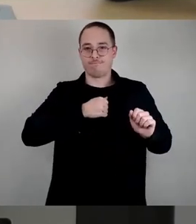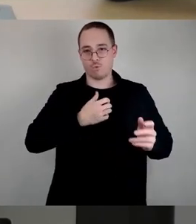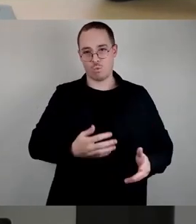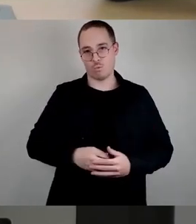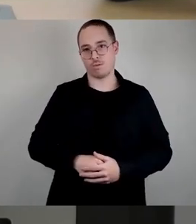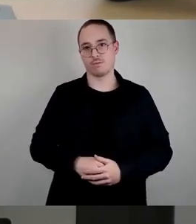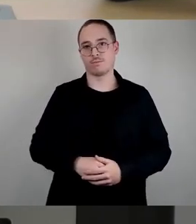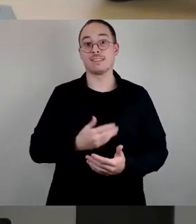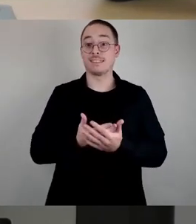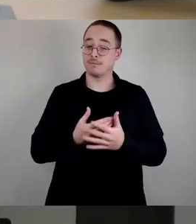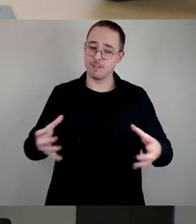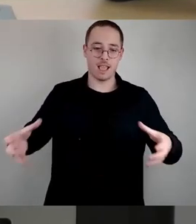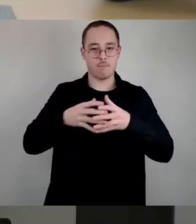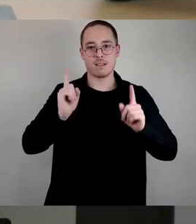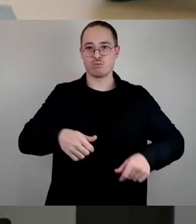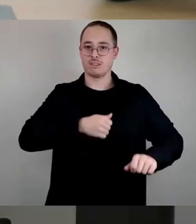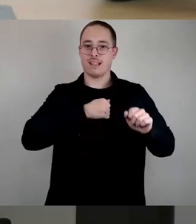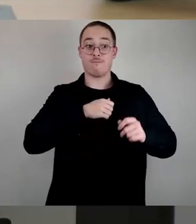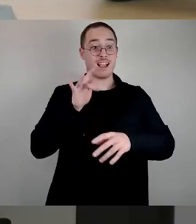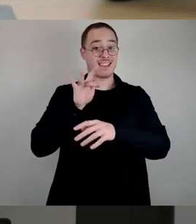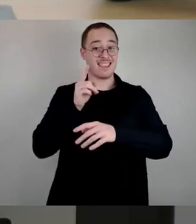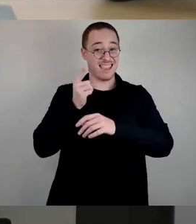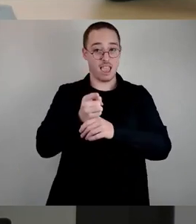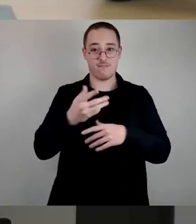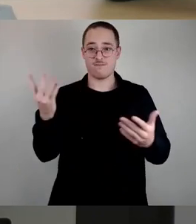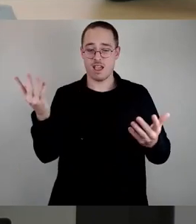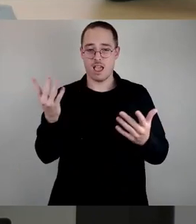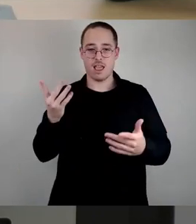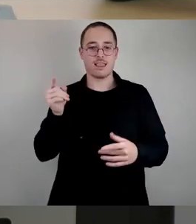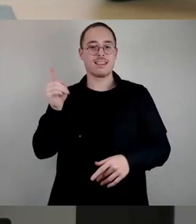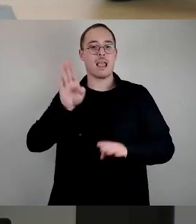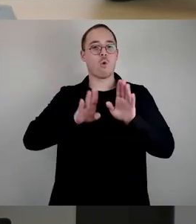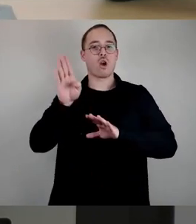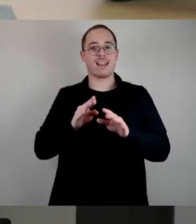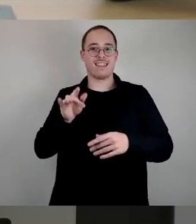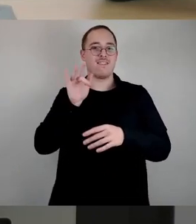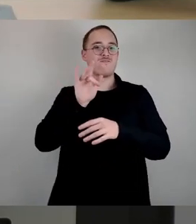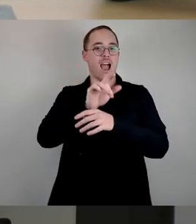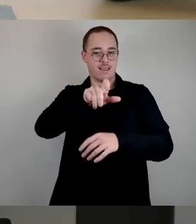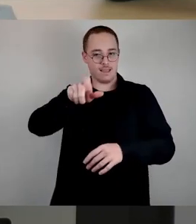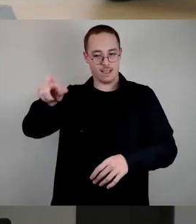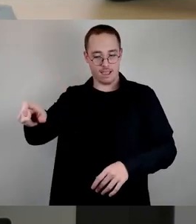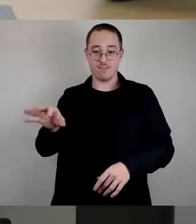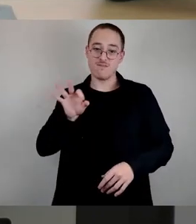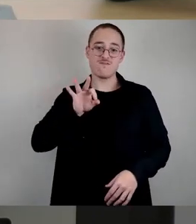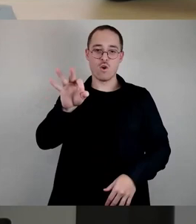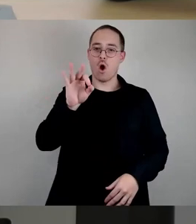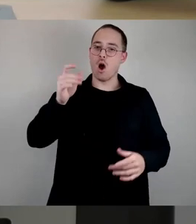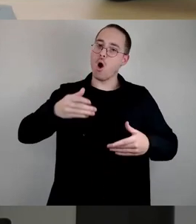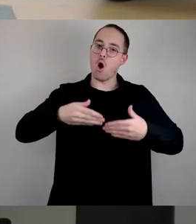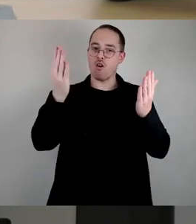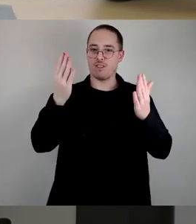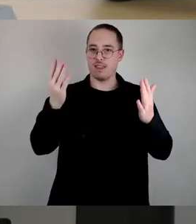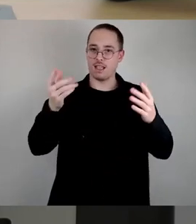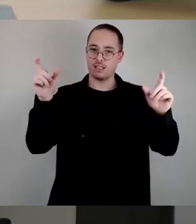gegen die Feinde der Demokratie, für ein respektvolles Miteinander, für eine offene Gesellschaft. Der Hass folgt der